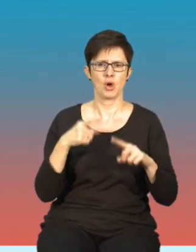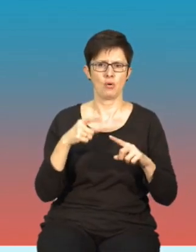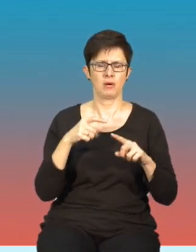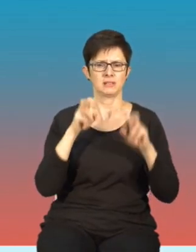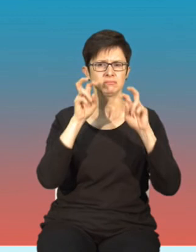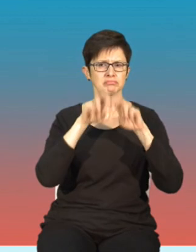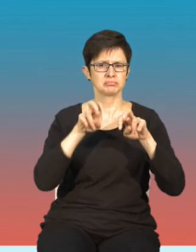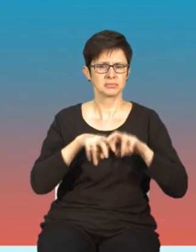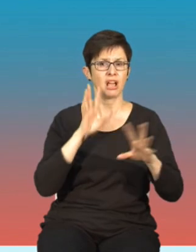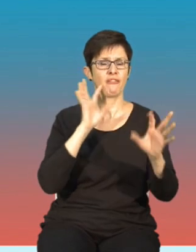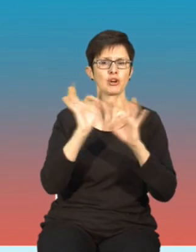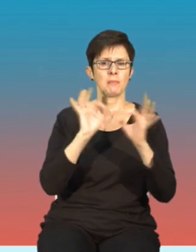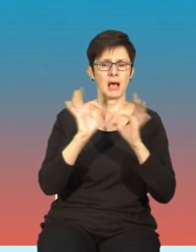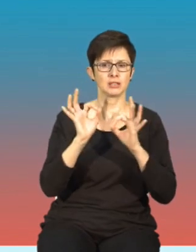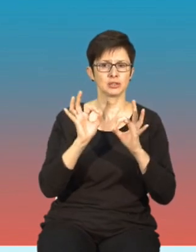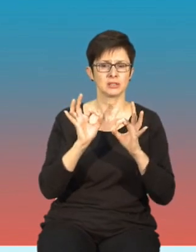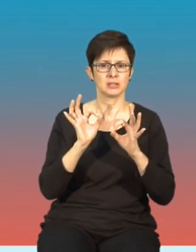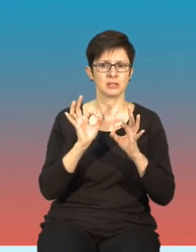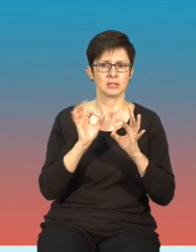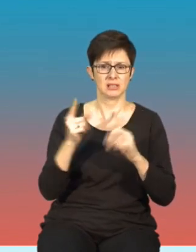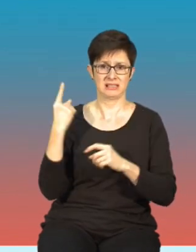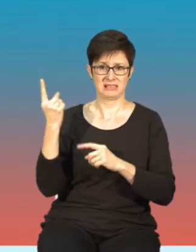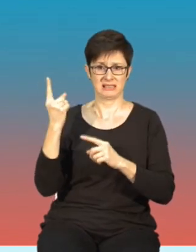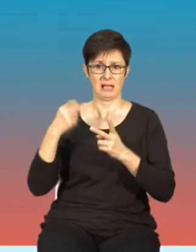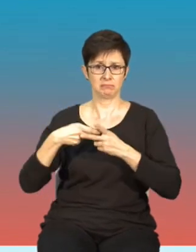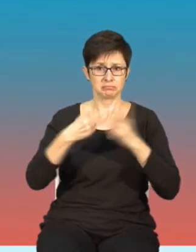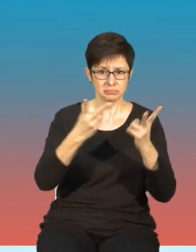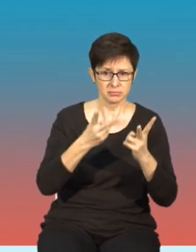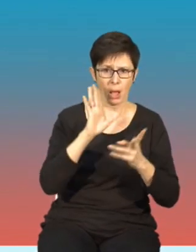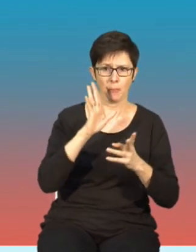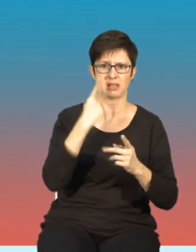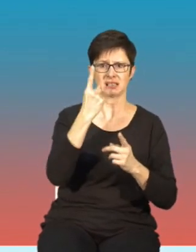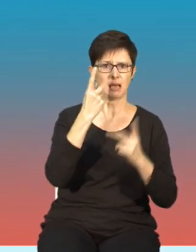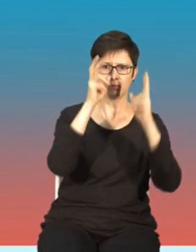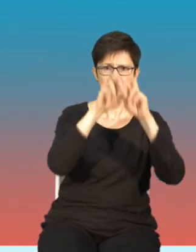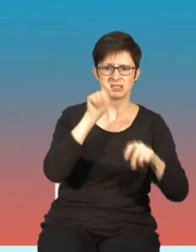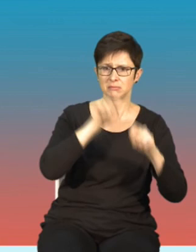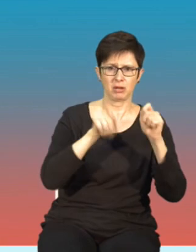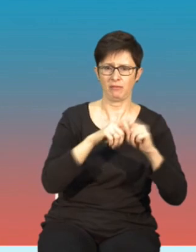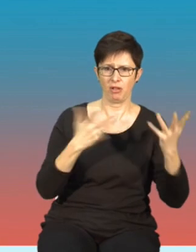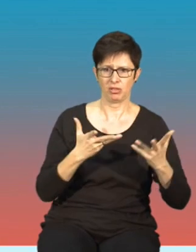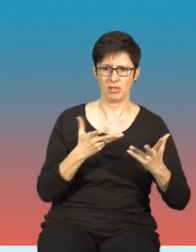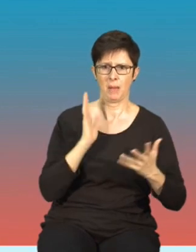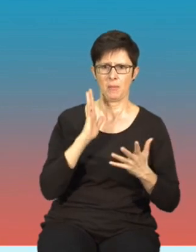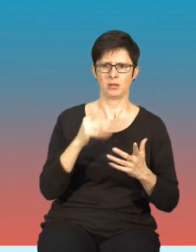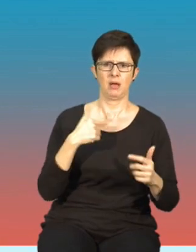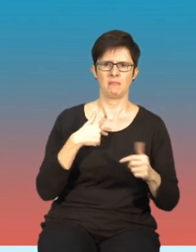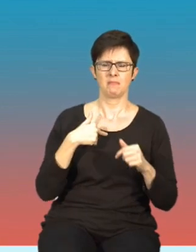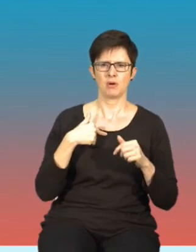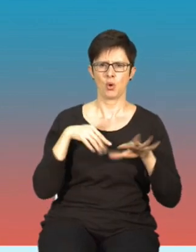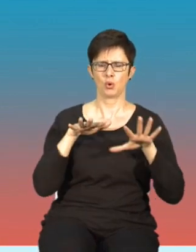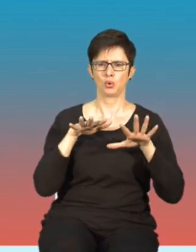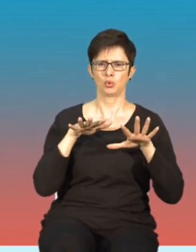informacji, które same udostępniają, przyczyniając się do tego, że jesteśmy zalewani